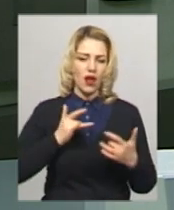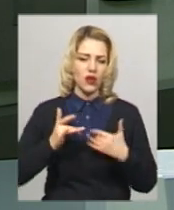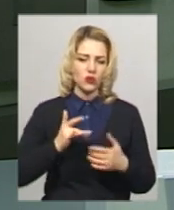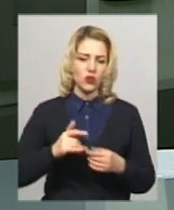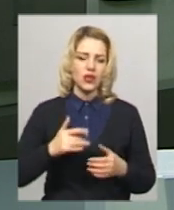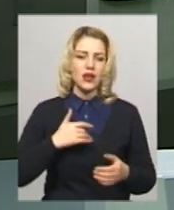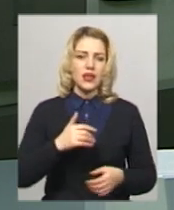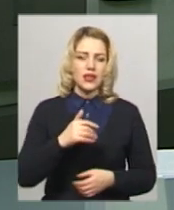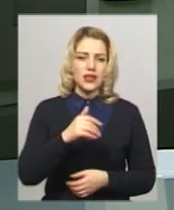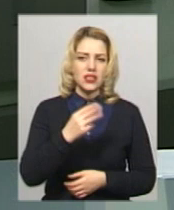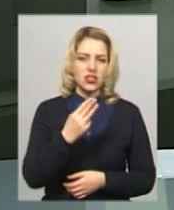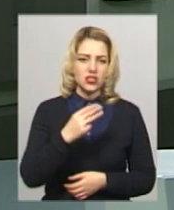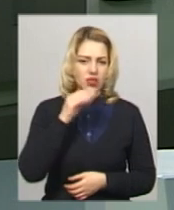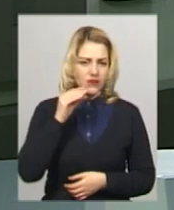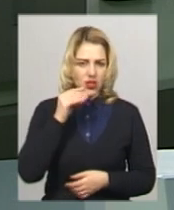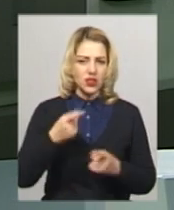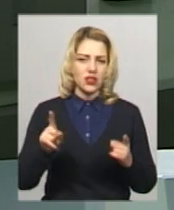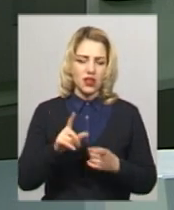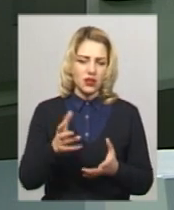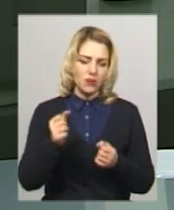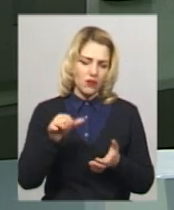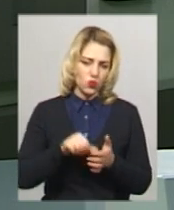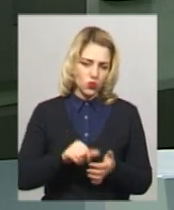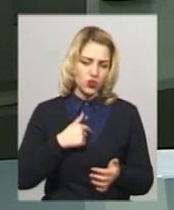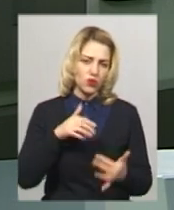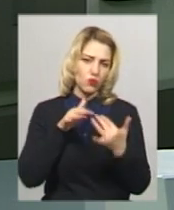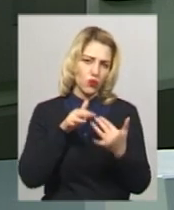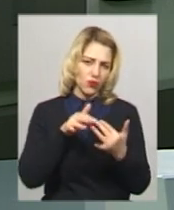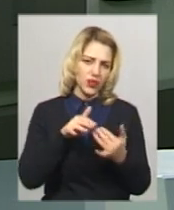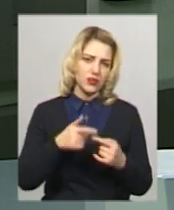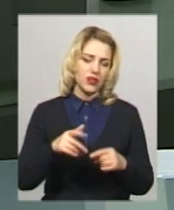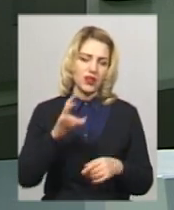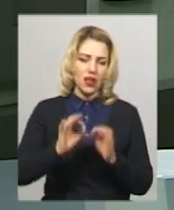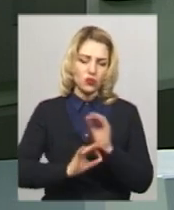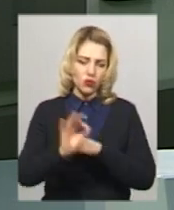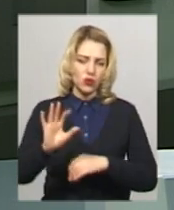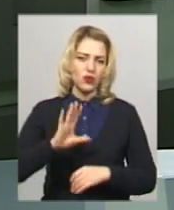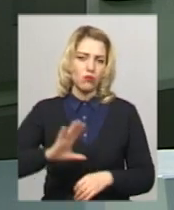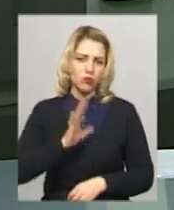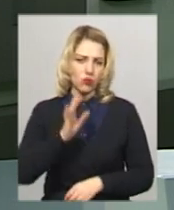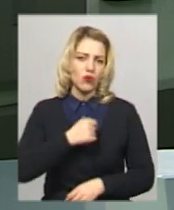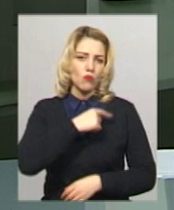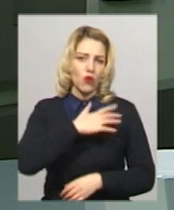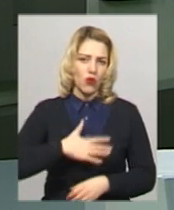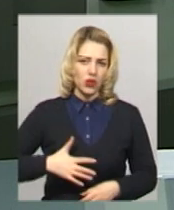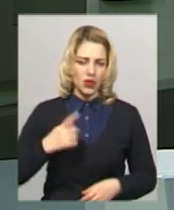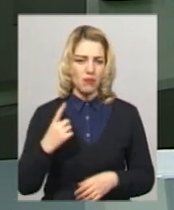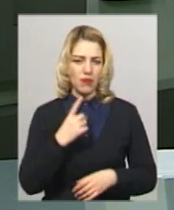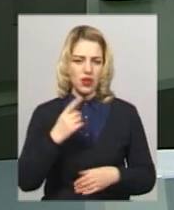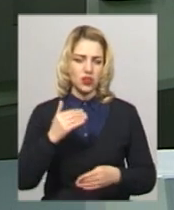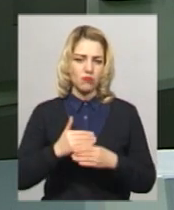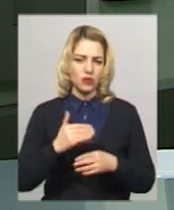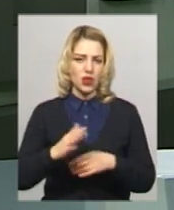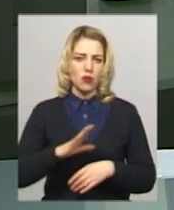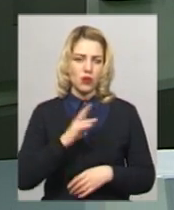Тараса Шевченка, котрий брав участь у бойових діях на Сході та був поранений. Перша постановка монологів була у Дніпрі. У